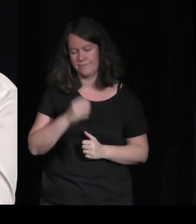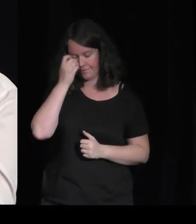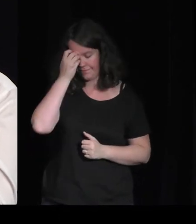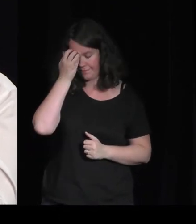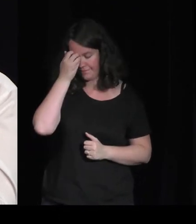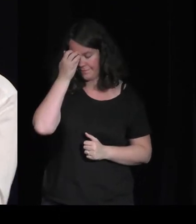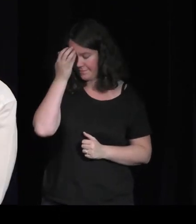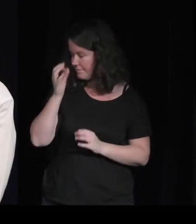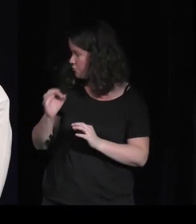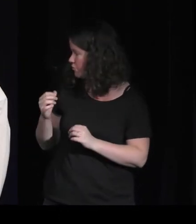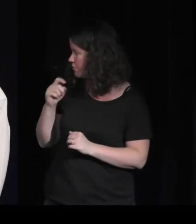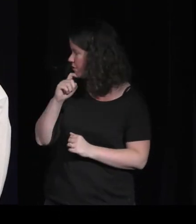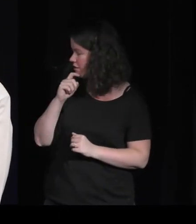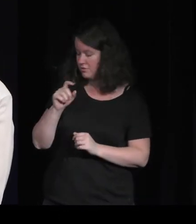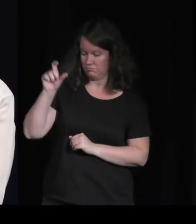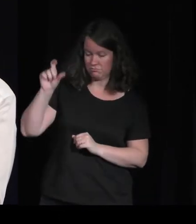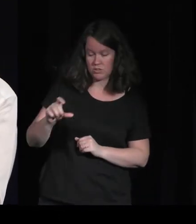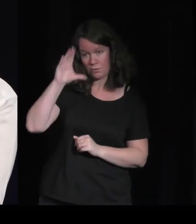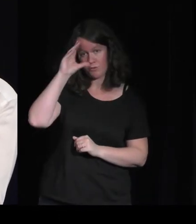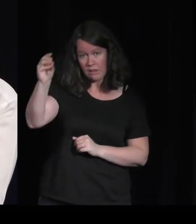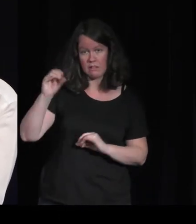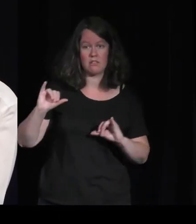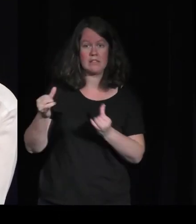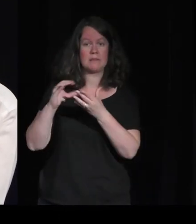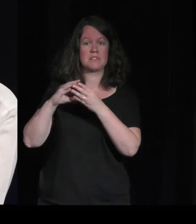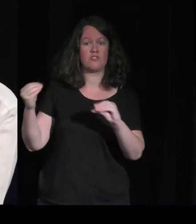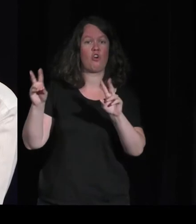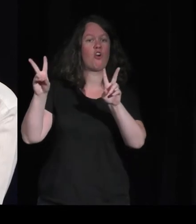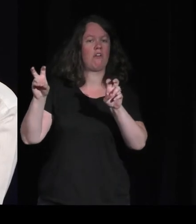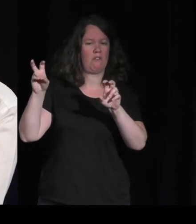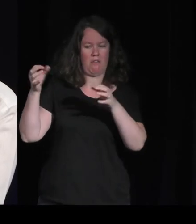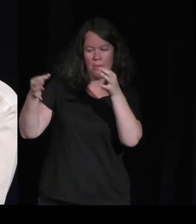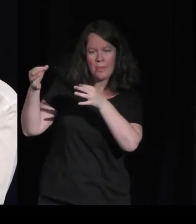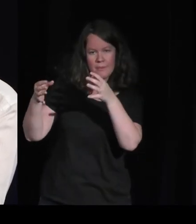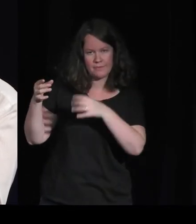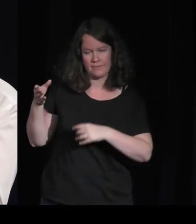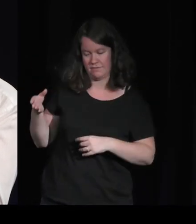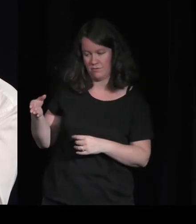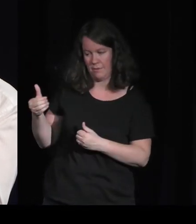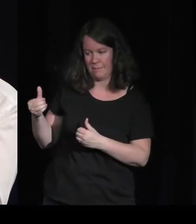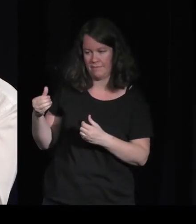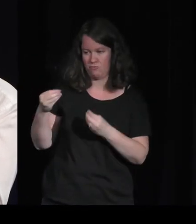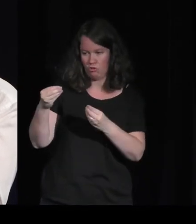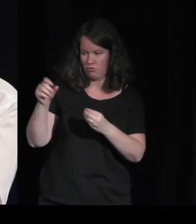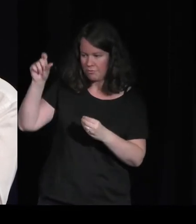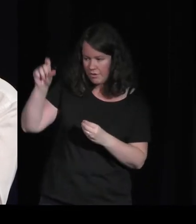ce que font les game designers, les designers de jeu, c'est essayer de créer de l'attention, c'est-à-dire de